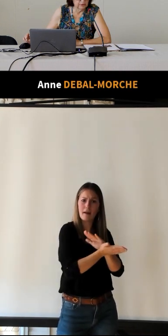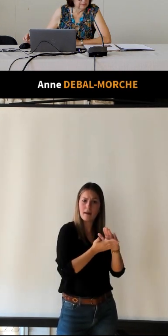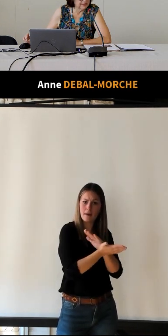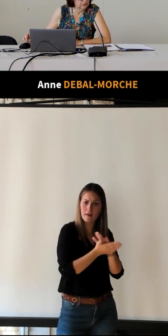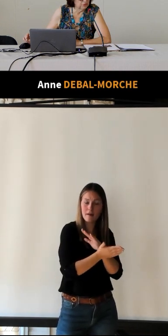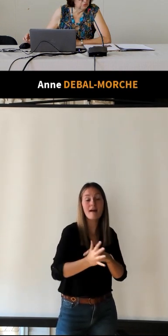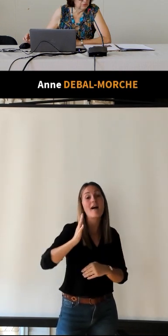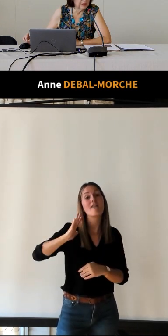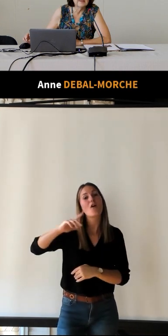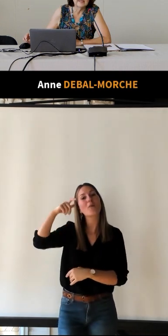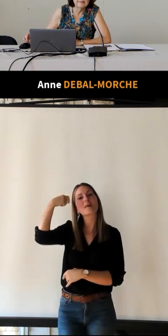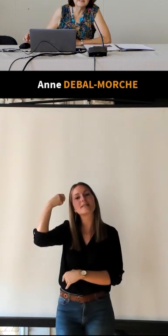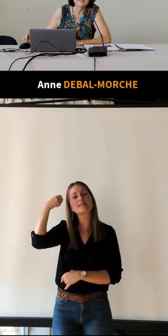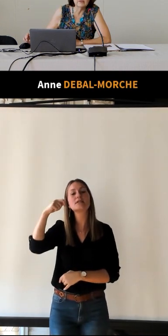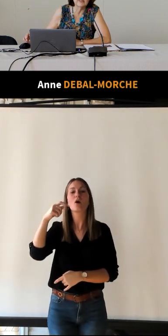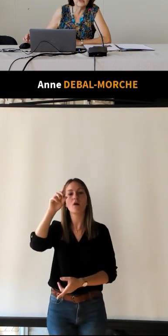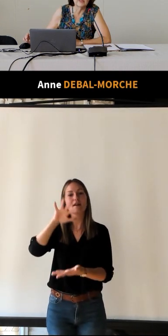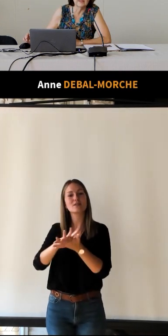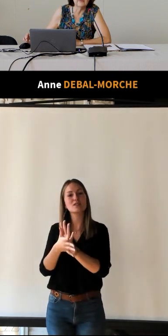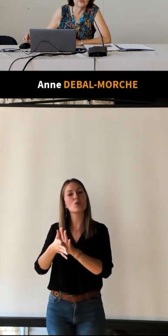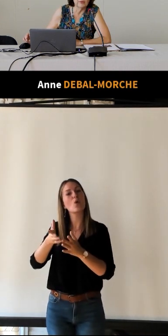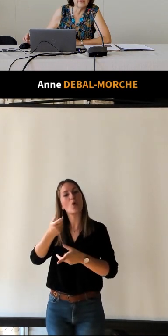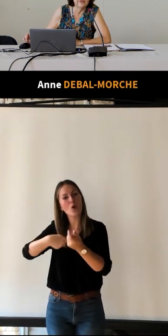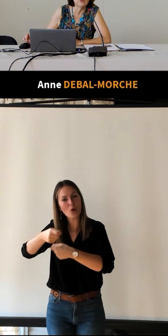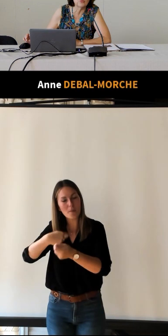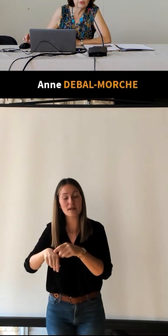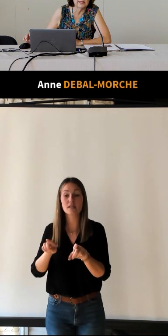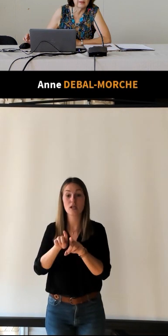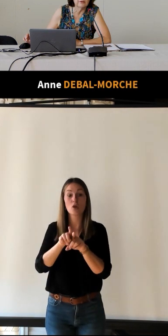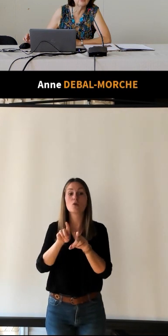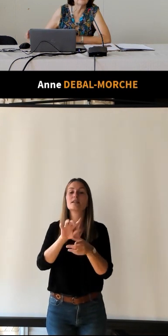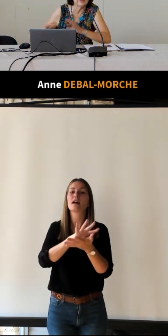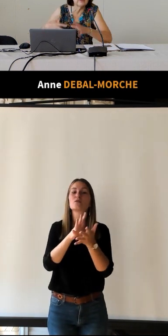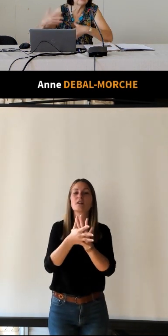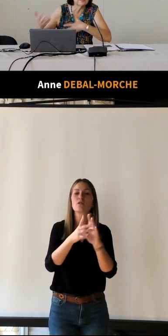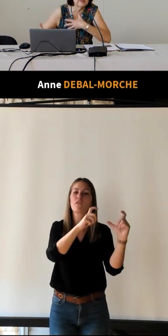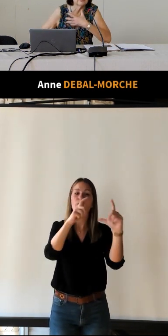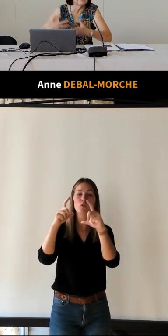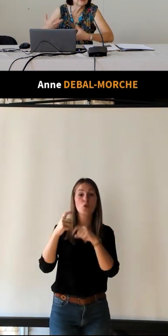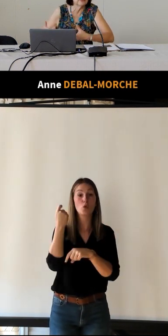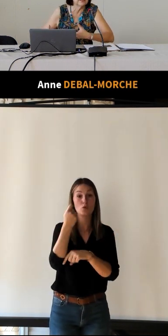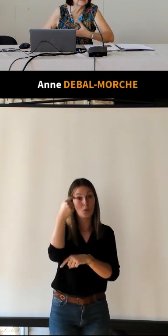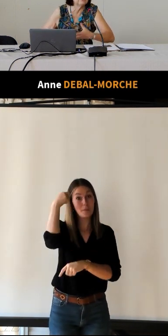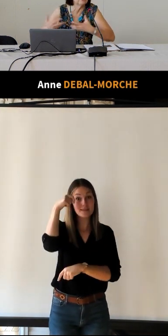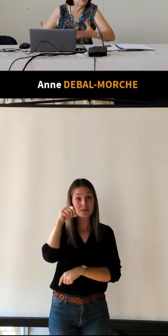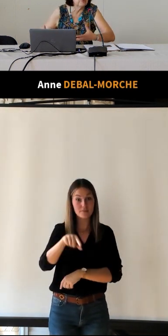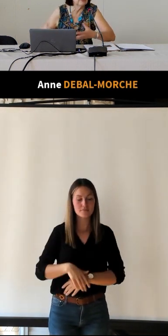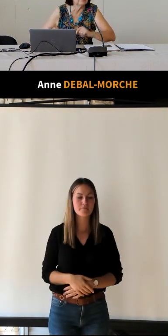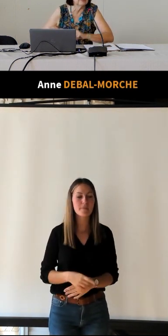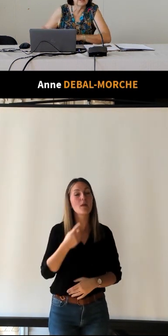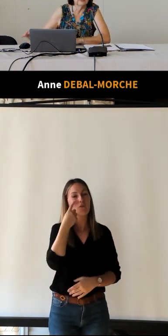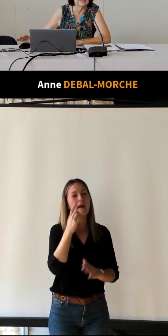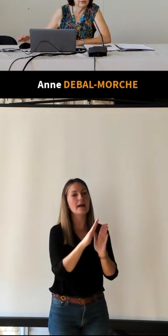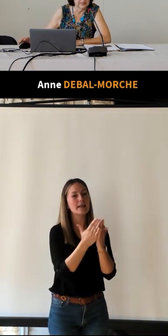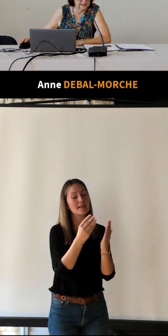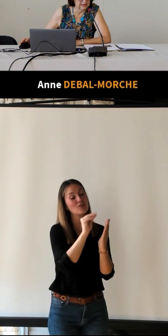Chambre de Commerce de Tours et président de la Société photographique de Touraine. Donc, on verra aussi dans l'édition des guides le rôle de